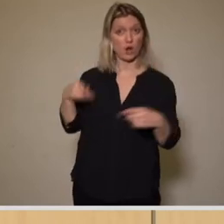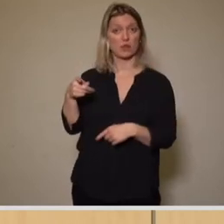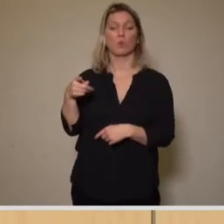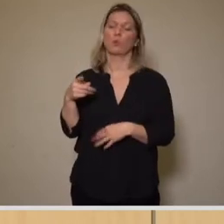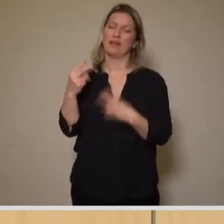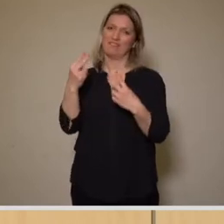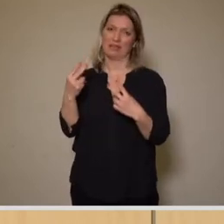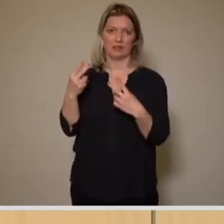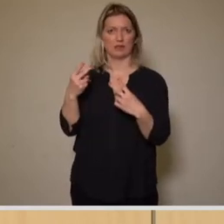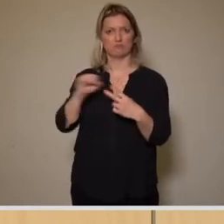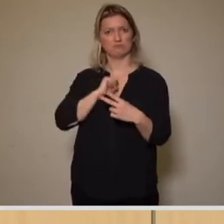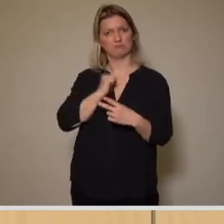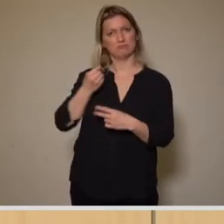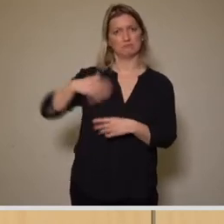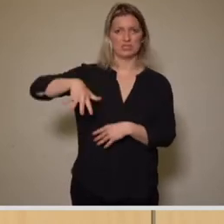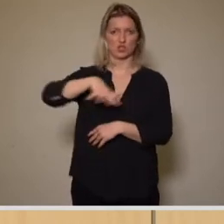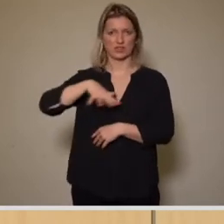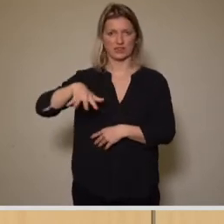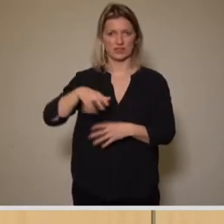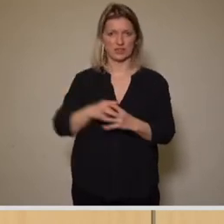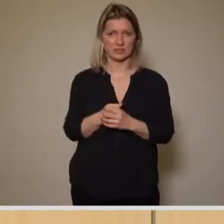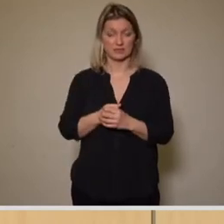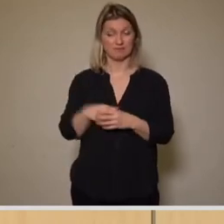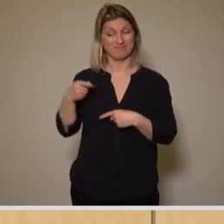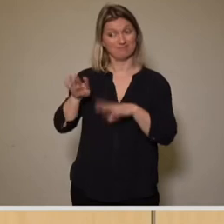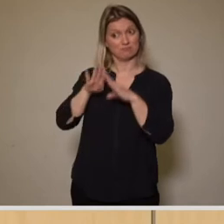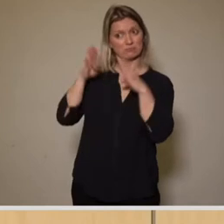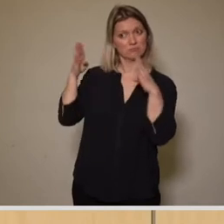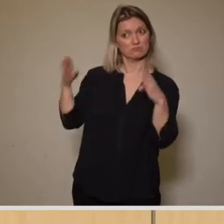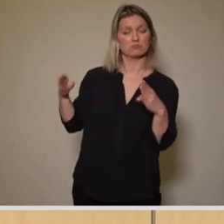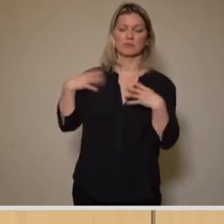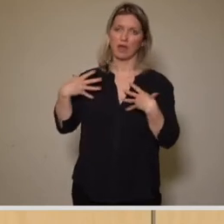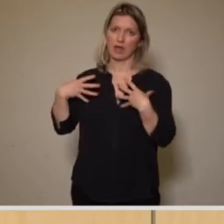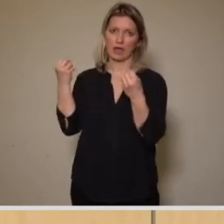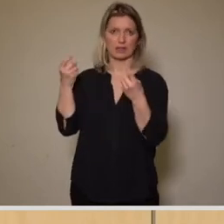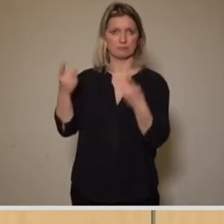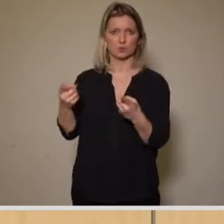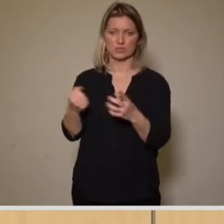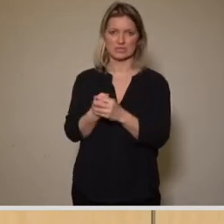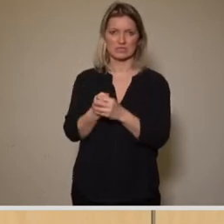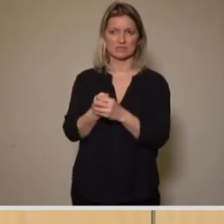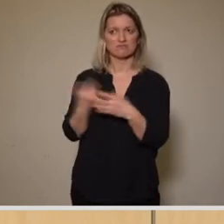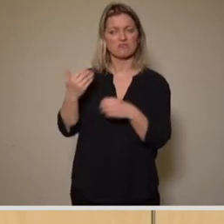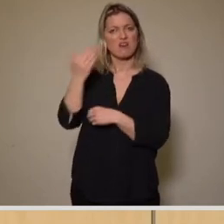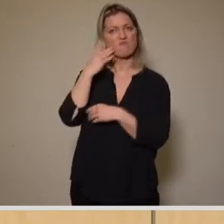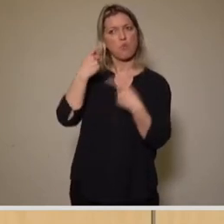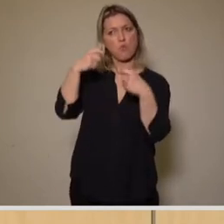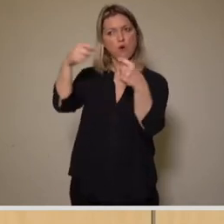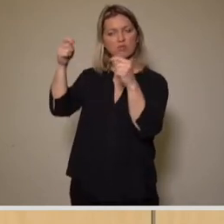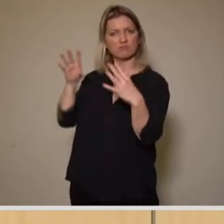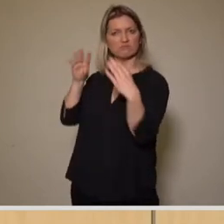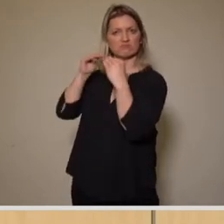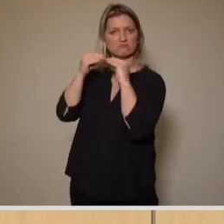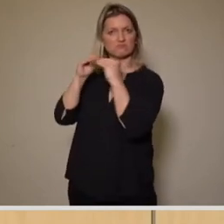Pieschens und dieses Gebäude müssen wir retten. Es korrespondiert mit der Wohnbebauung, es korrespondiert